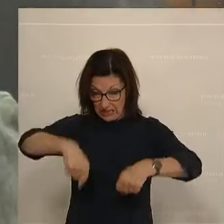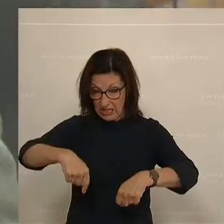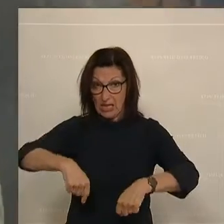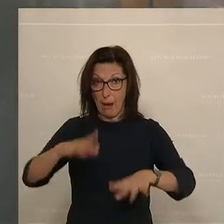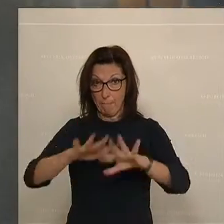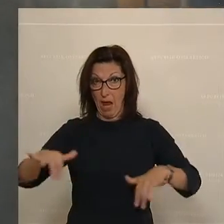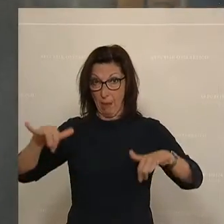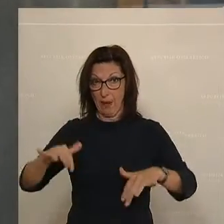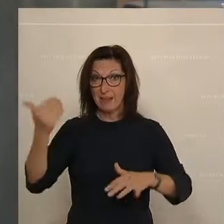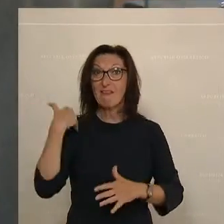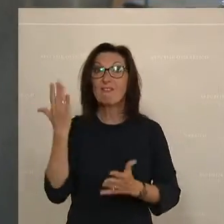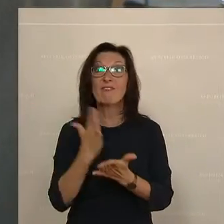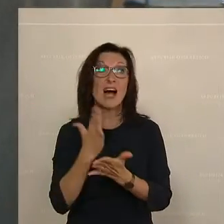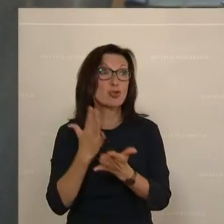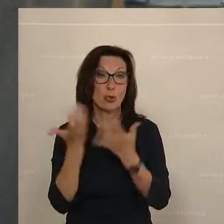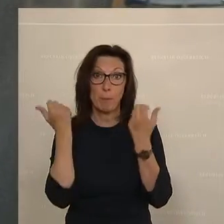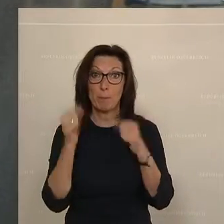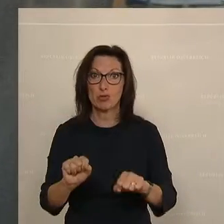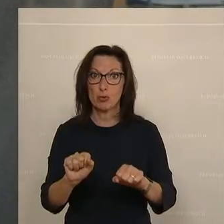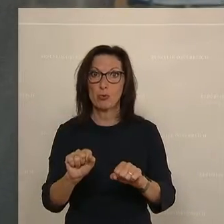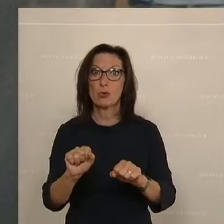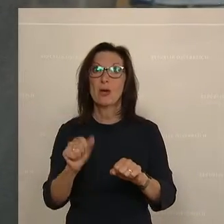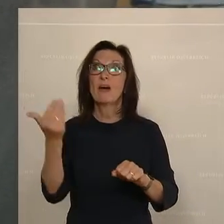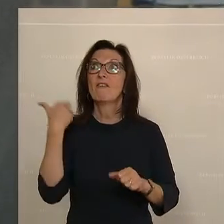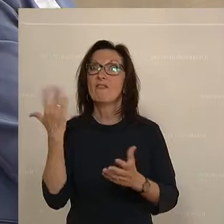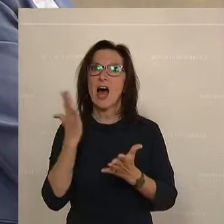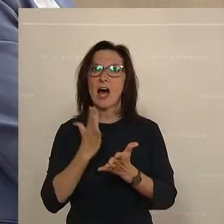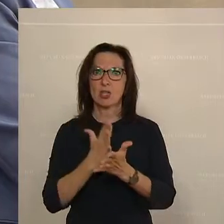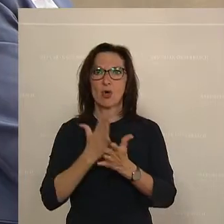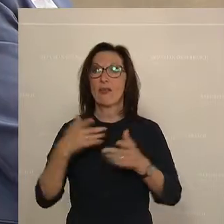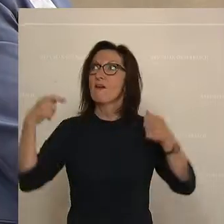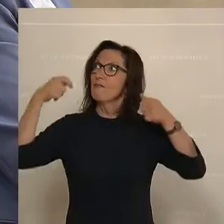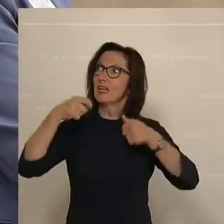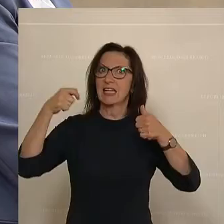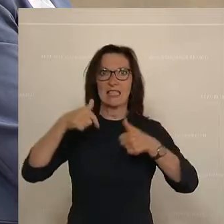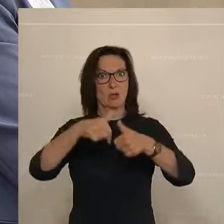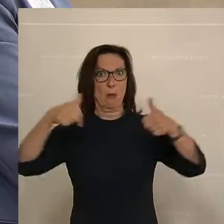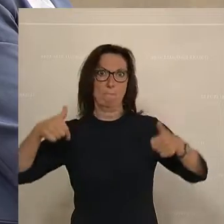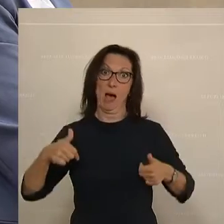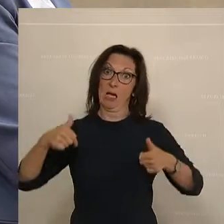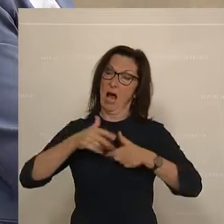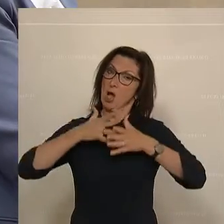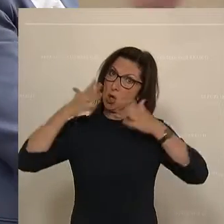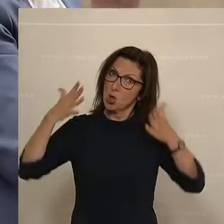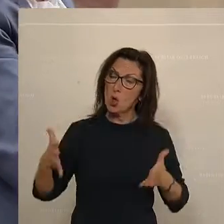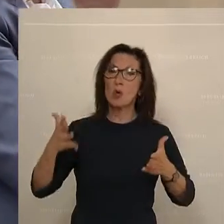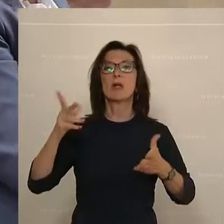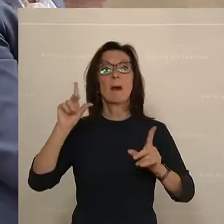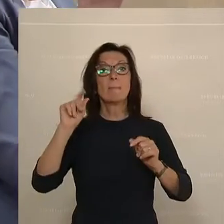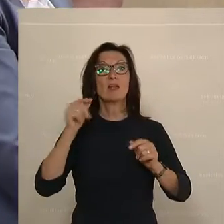bereits beschlossen, ein Paket, ein großes Finanzpaket mit mehr Mitteln für den Heizungstausch.